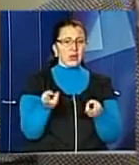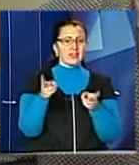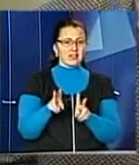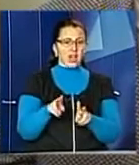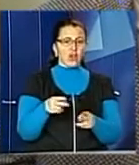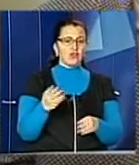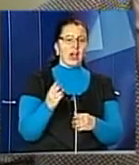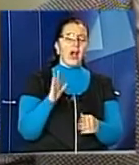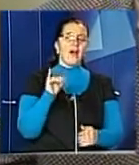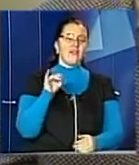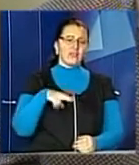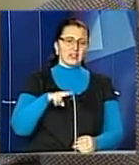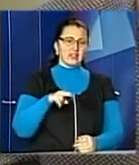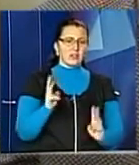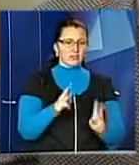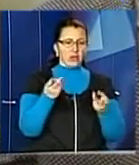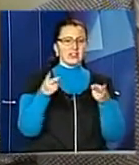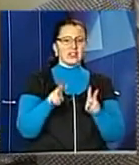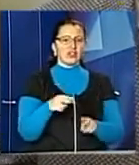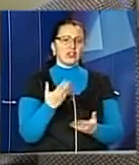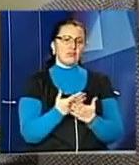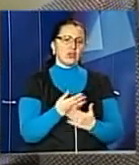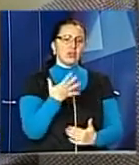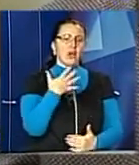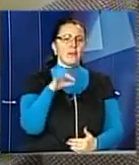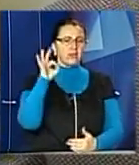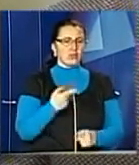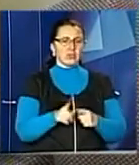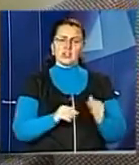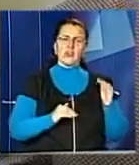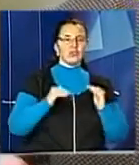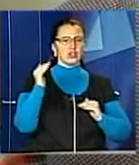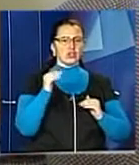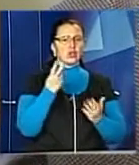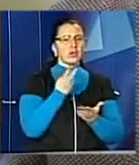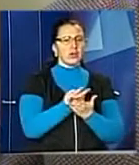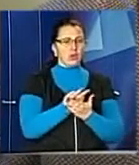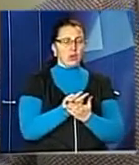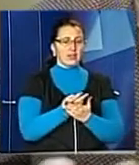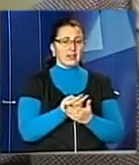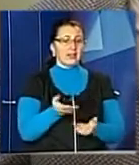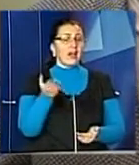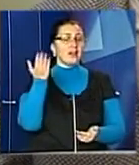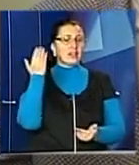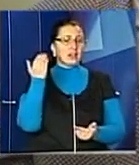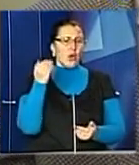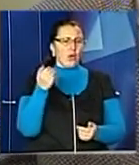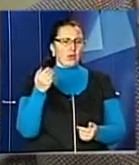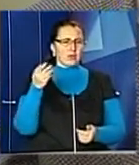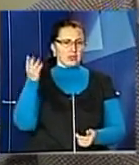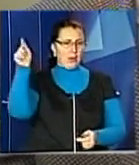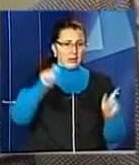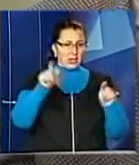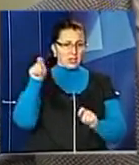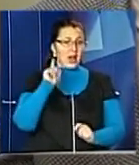залишається на рівні 5%. Це є дуже високий показник. І сказати, що ті інвестори, які інші приїжджали, в них там